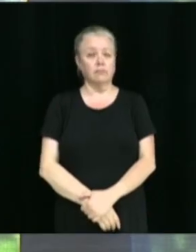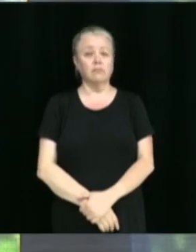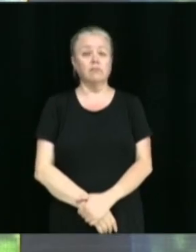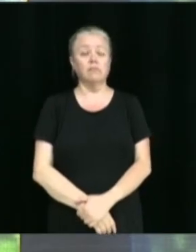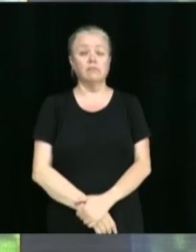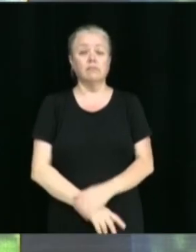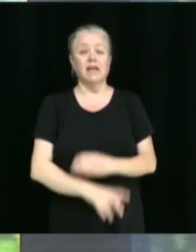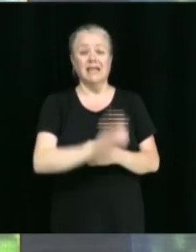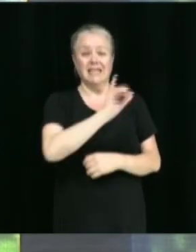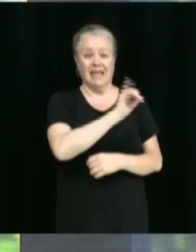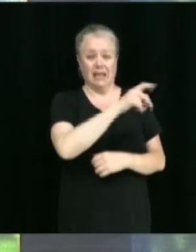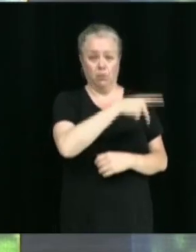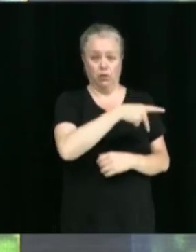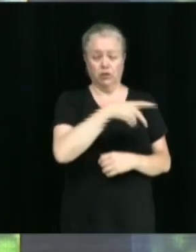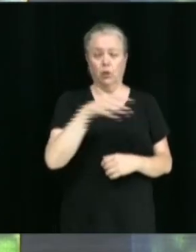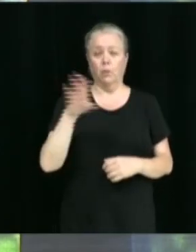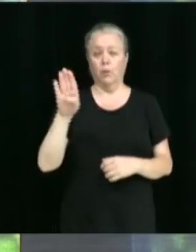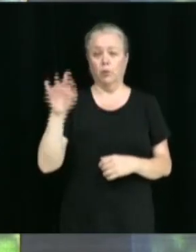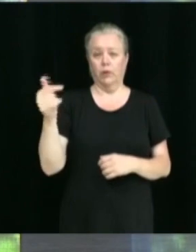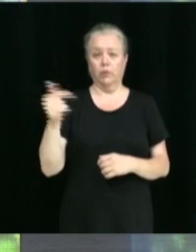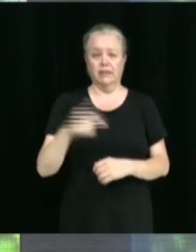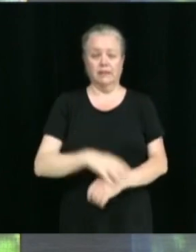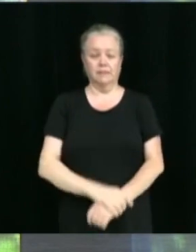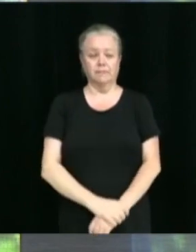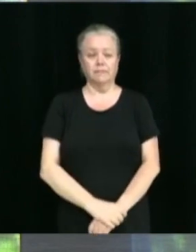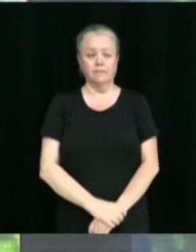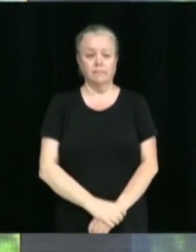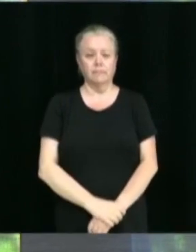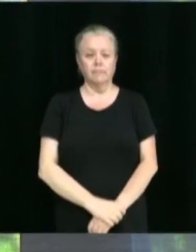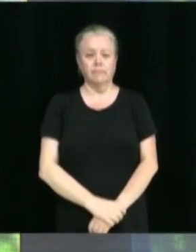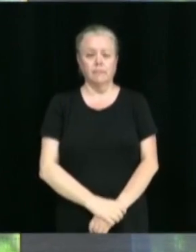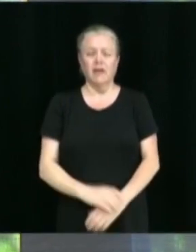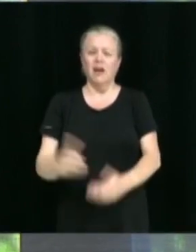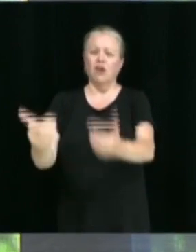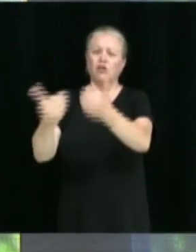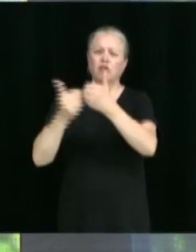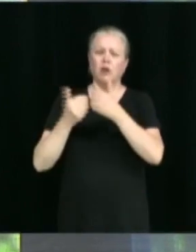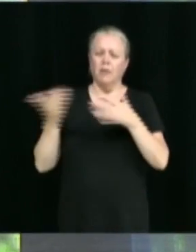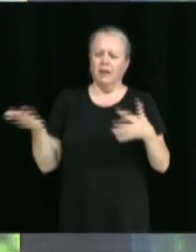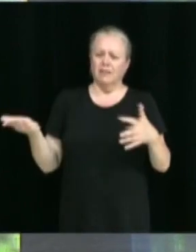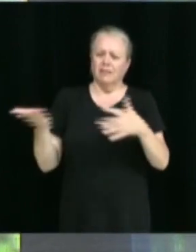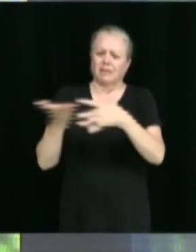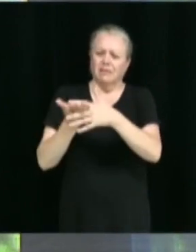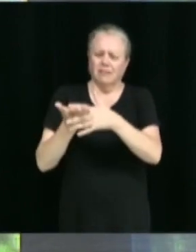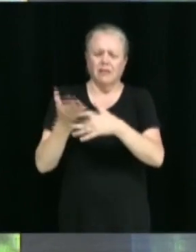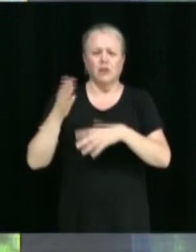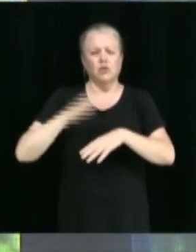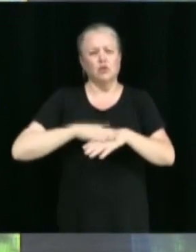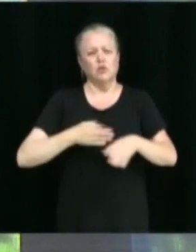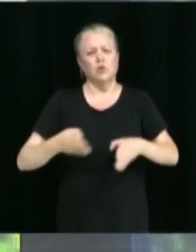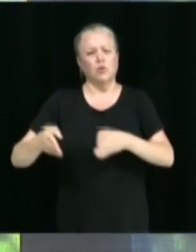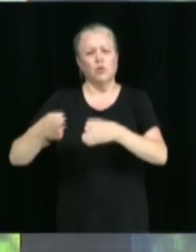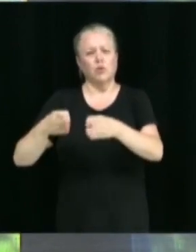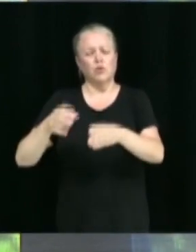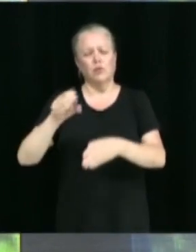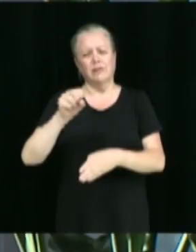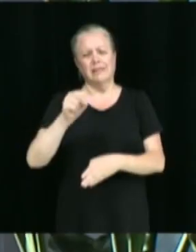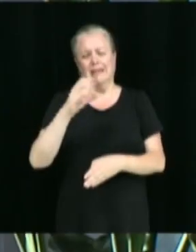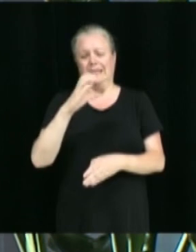Yannick Poisson, Benoît Gauthier. Demande d'intervention dans le cours d'eau sirène.